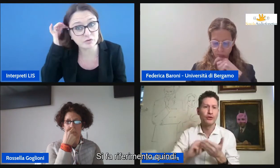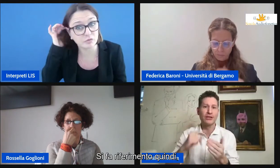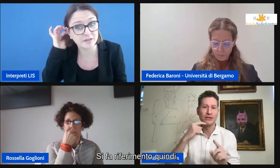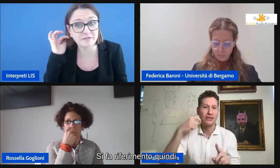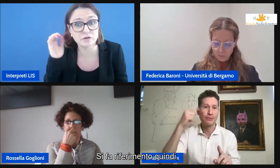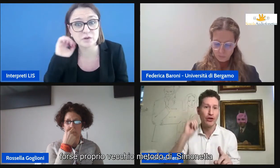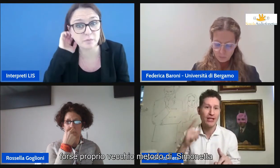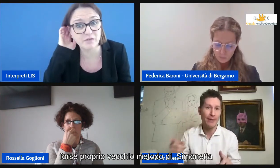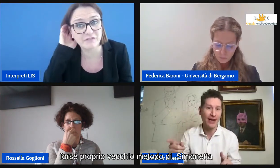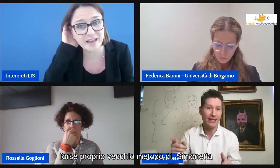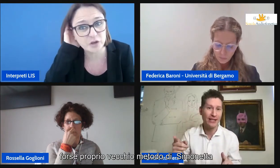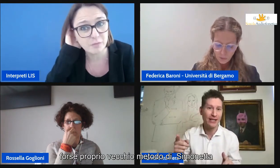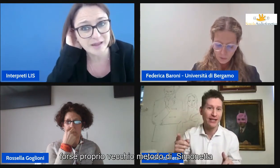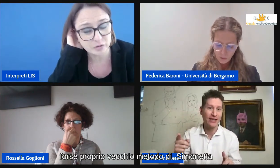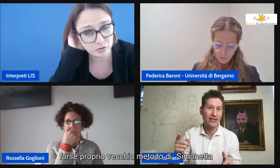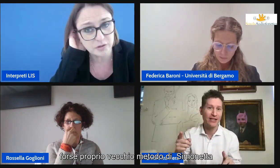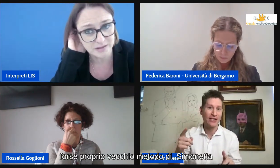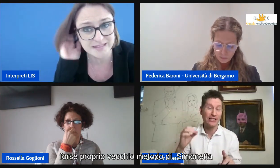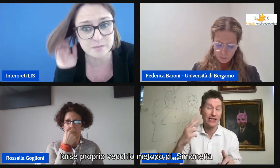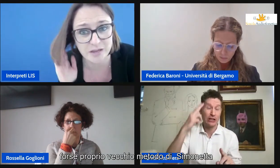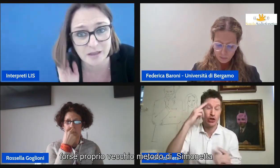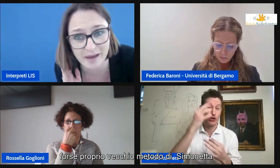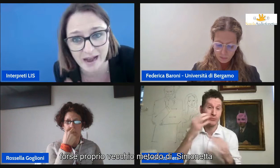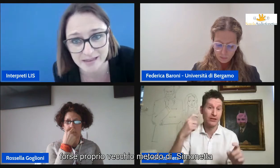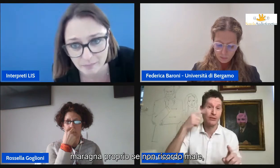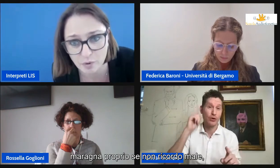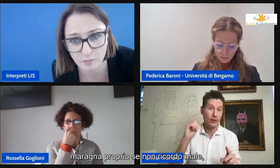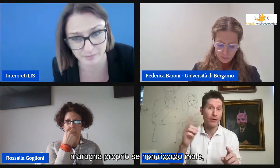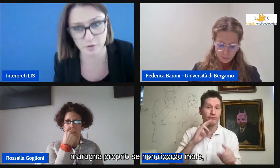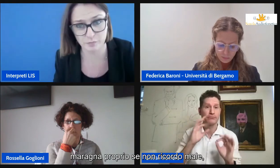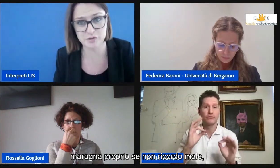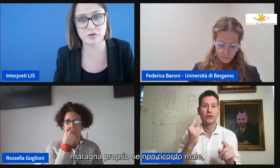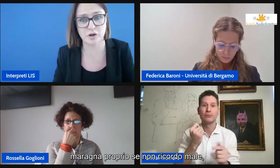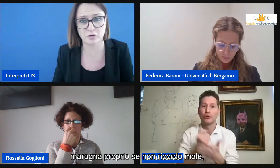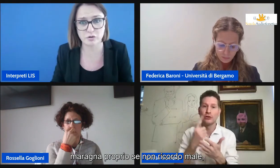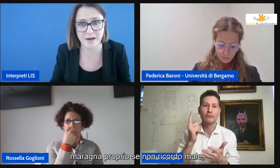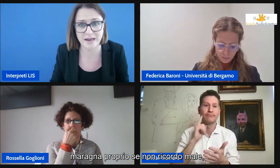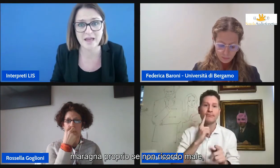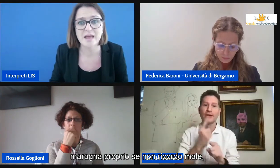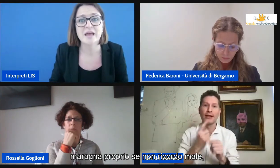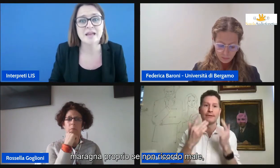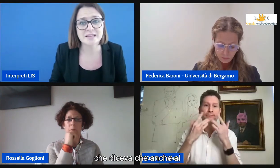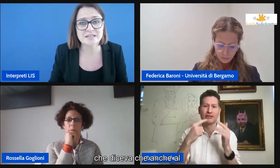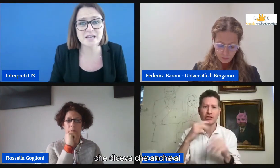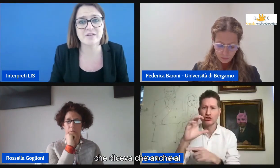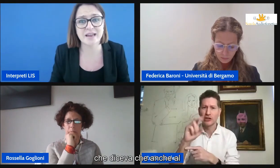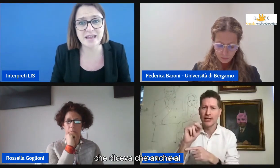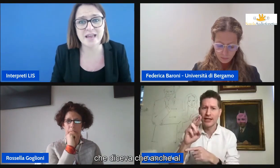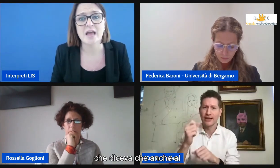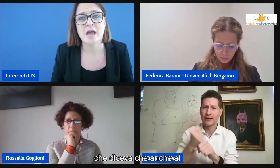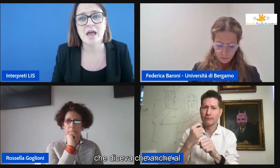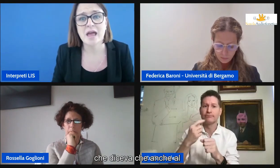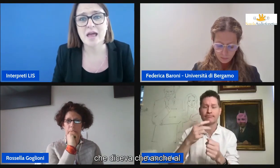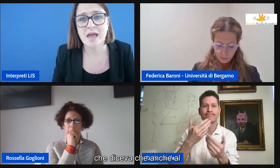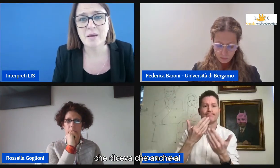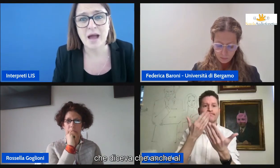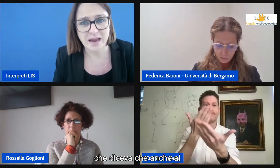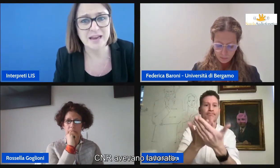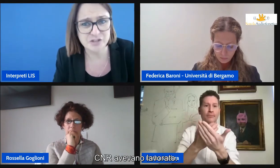fa riferimento quindi forse al proprio vecchio metodo di Simonetta Maragna proprio se non ricordo male che diceva che